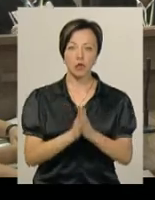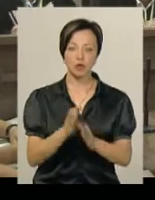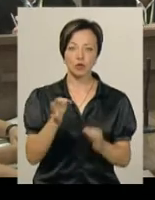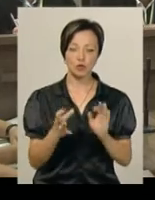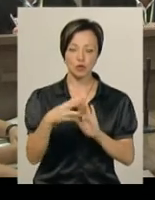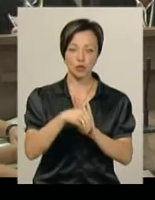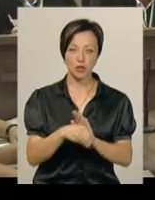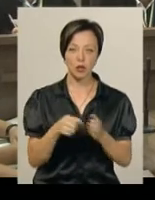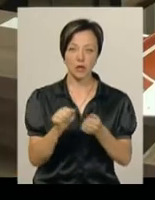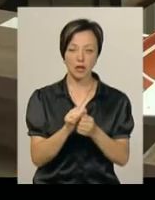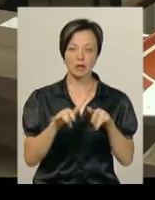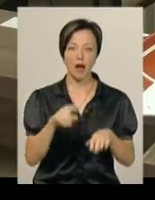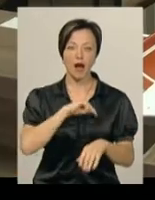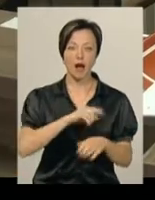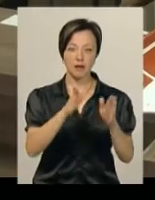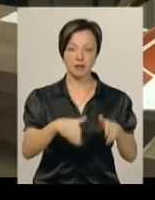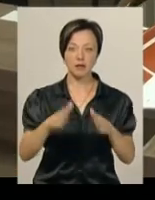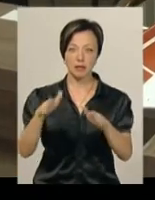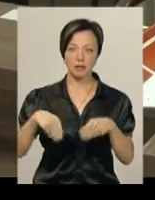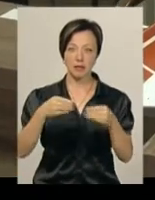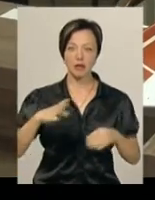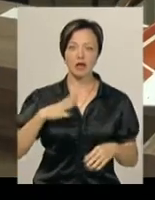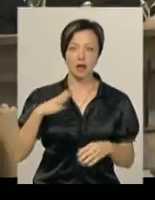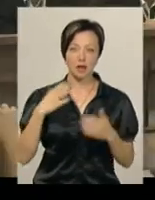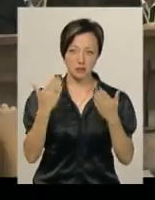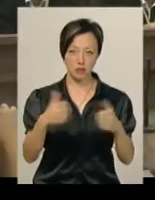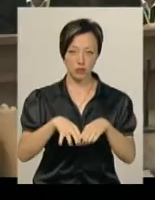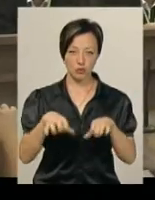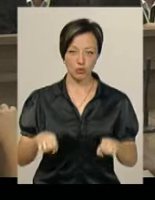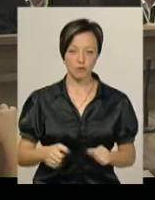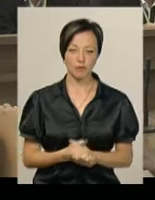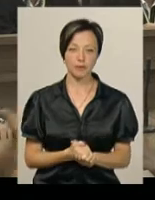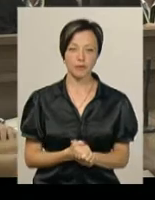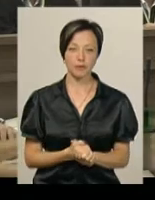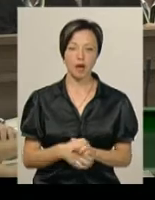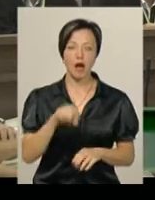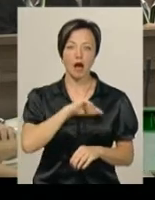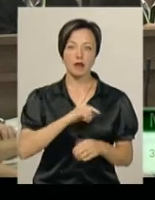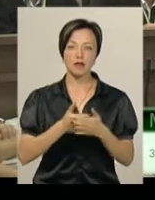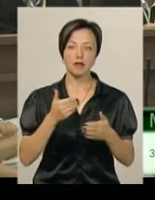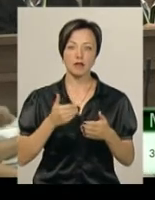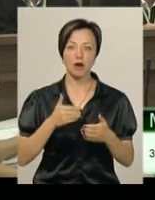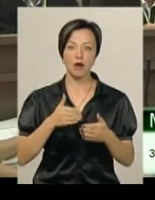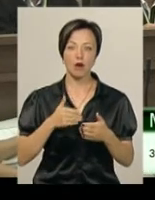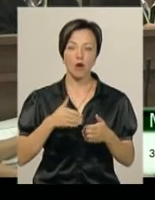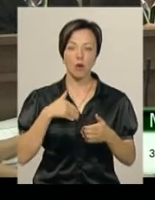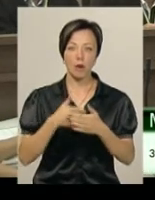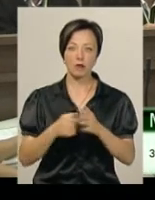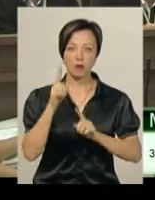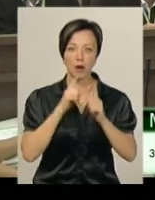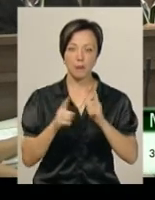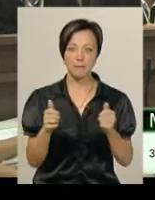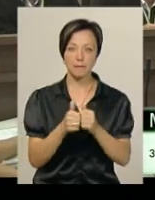долучити до матеріалів справи характеристики, які надали екс-посадовцю. Характеристику від громадської ради, створеної перед